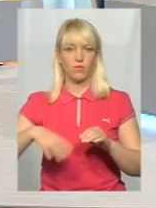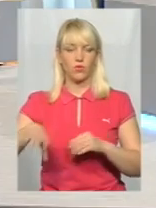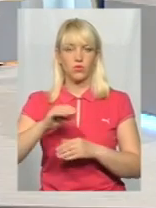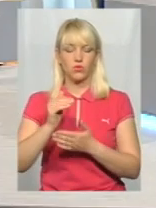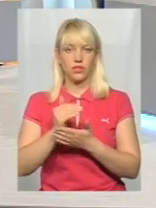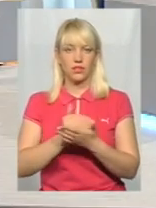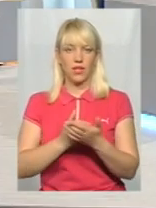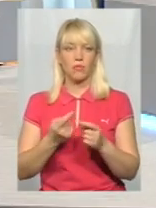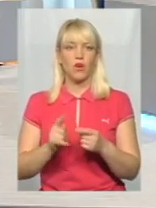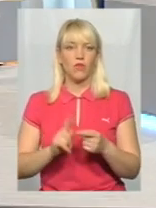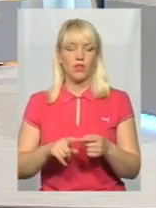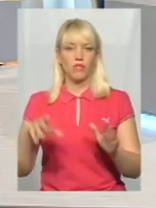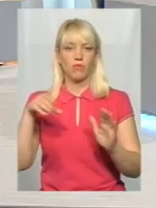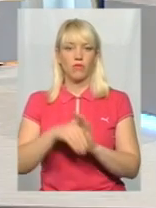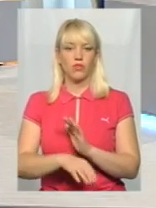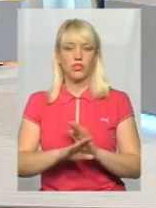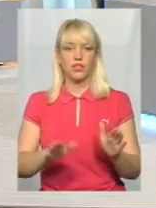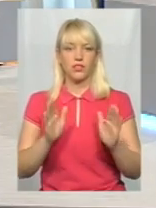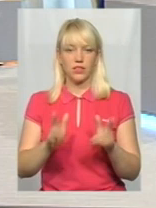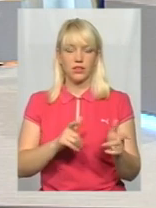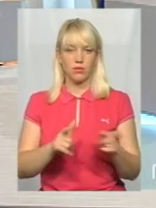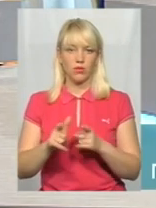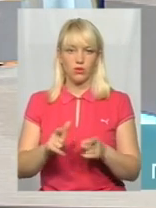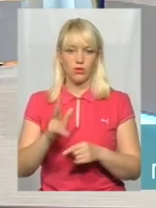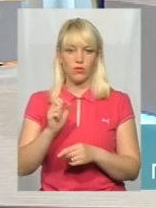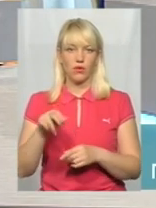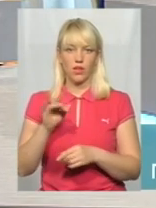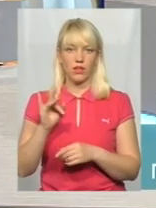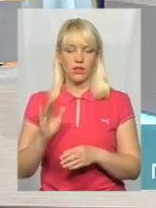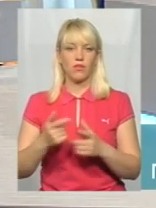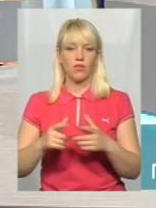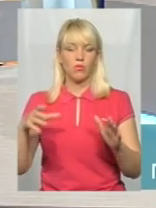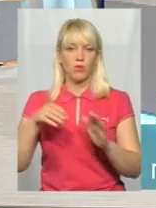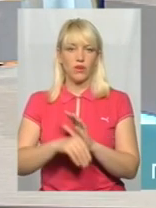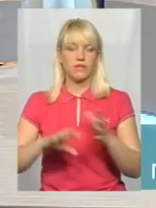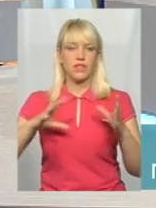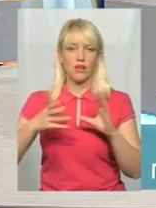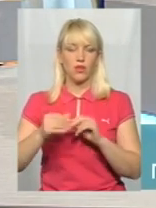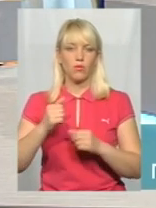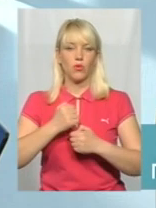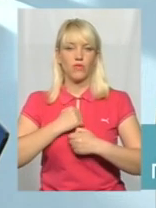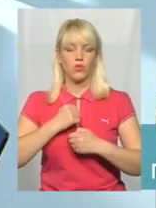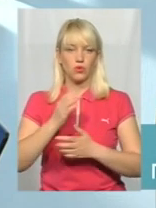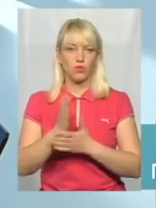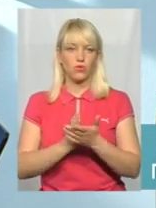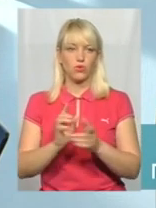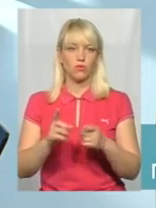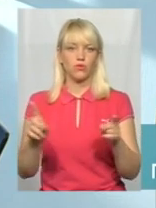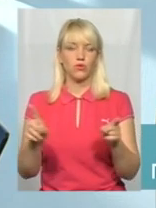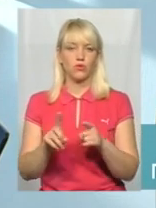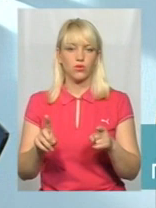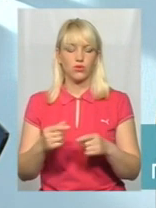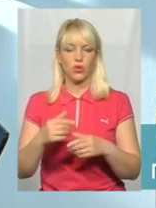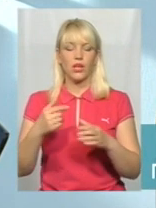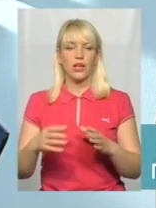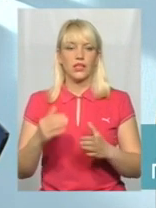Ні, вони впроваджуються не тільки у підготовку кадрів, вони впроваджуються взагалом у військову службу, тому що і штатна